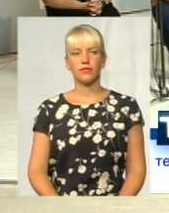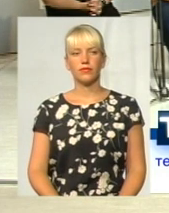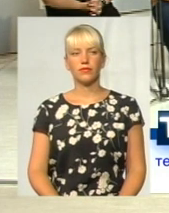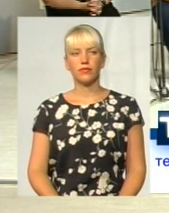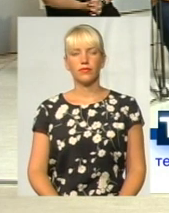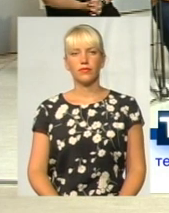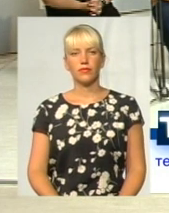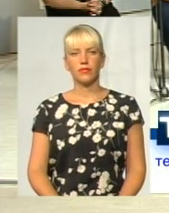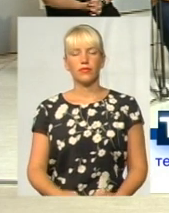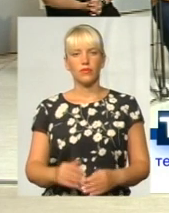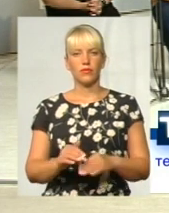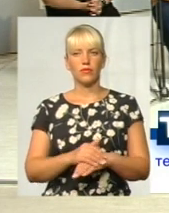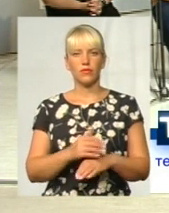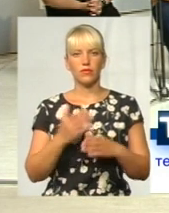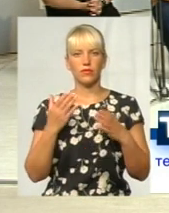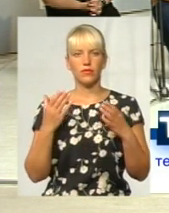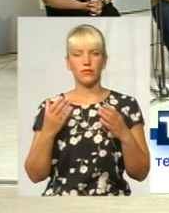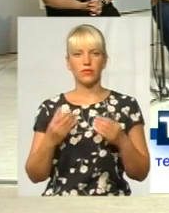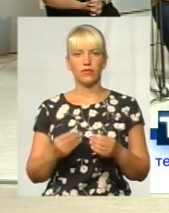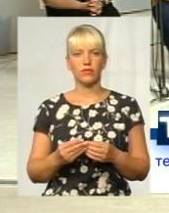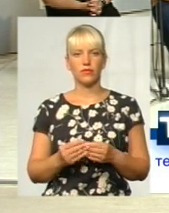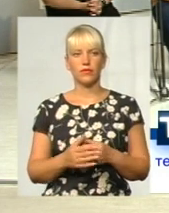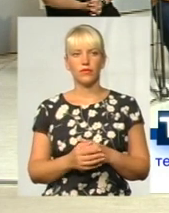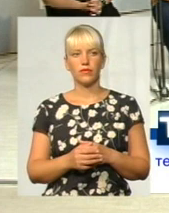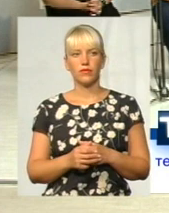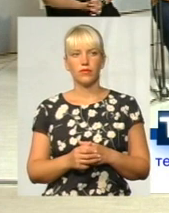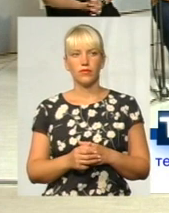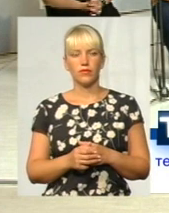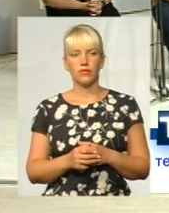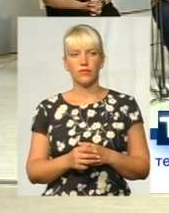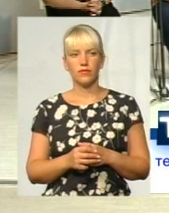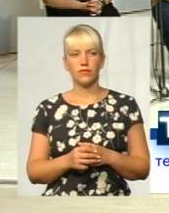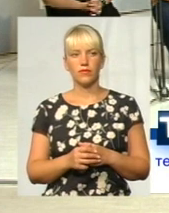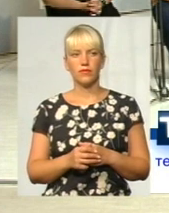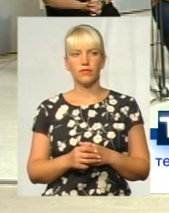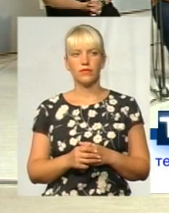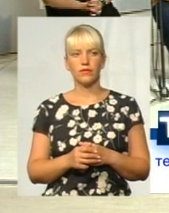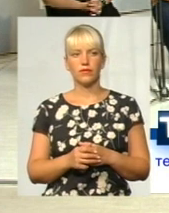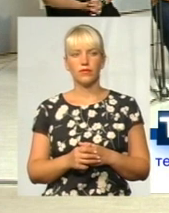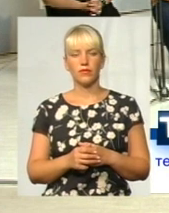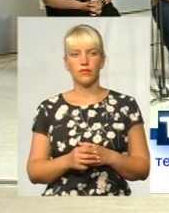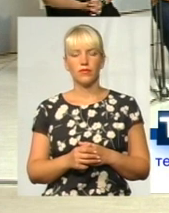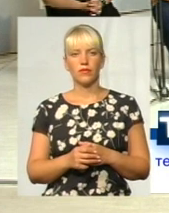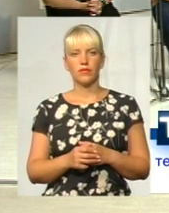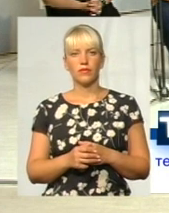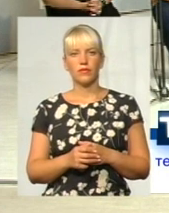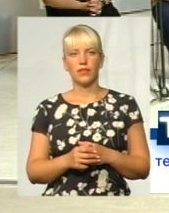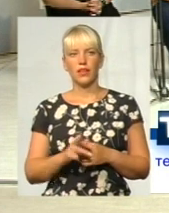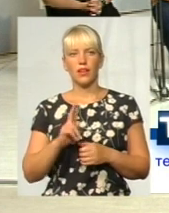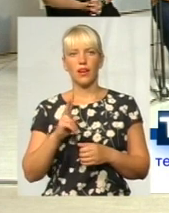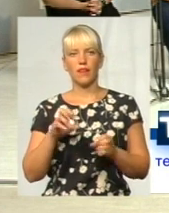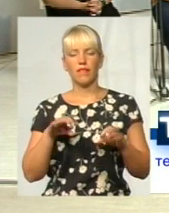Доброго дня, дженері, це готовий не сказати про опору. Власне, як вирішилося питання,